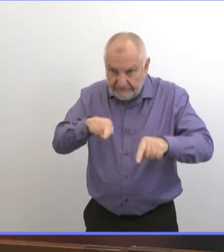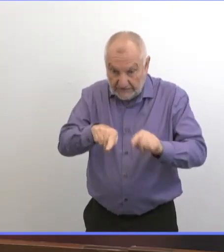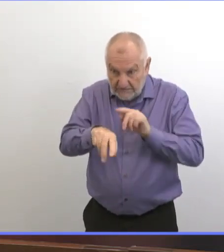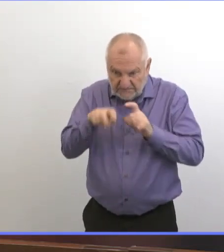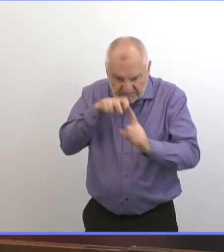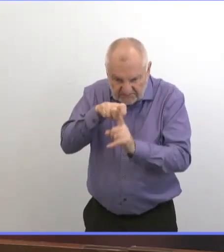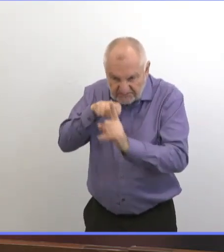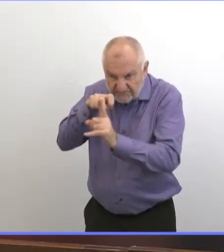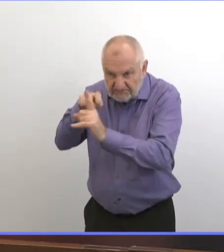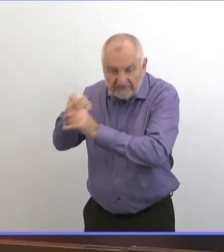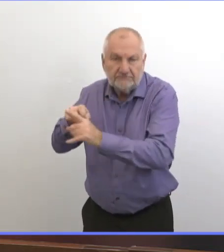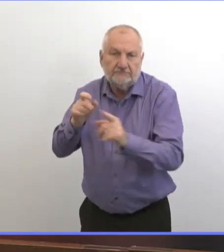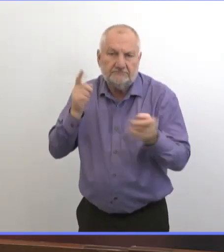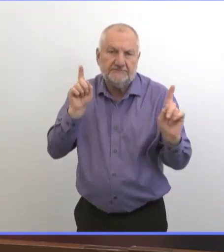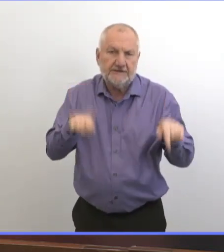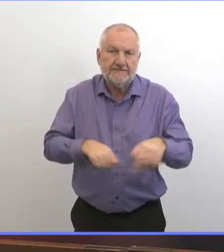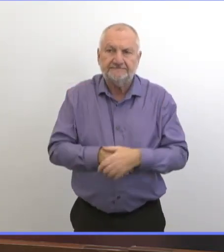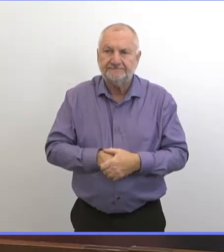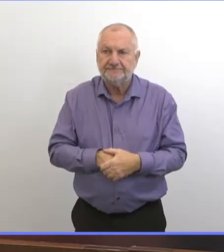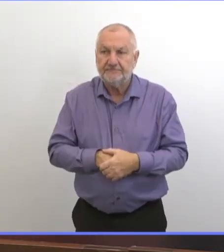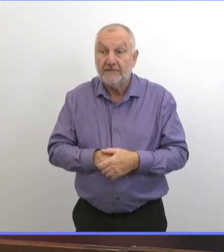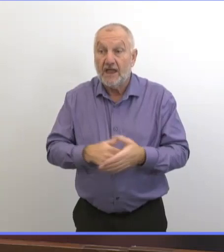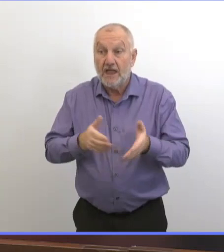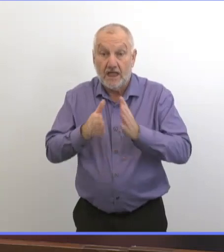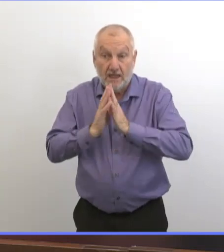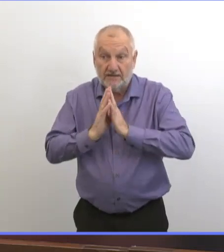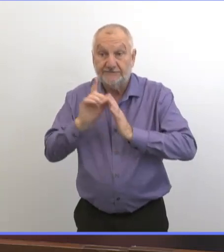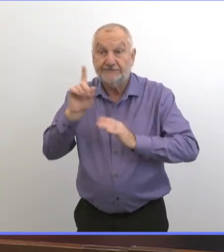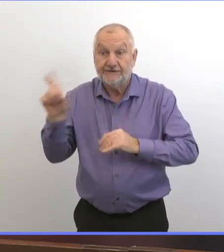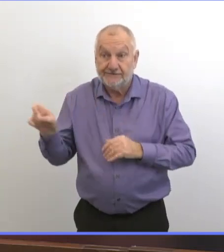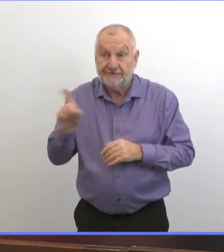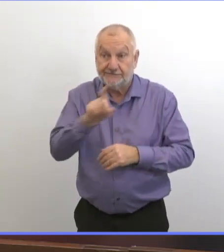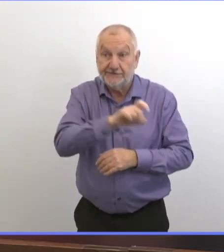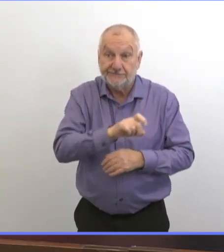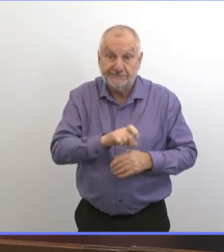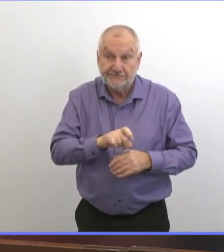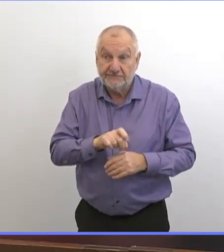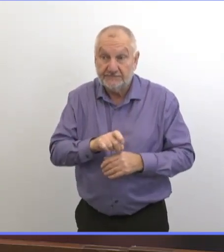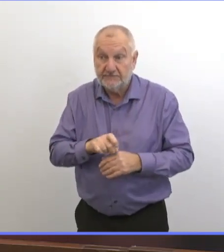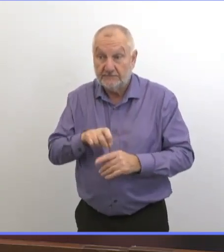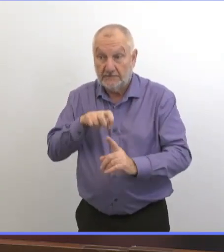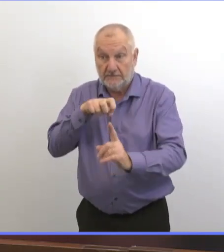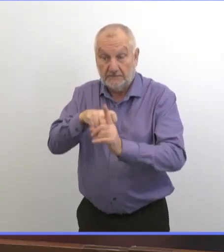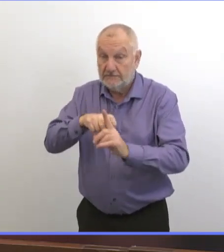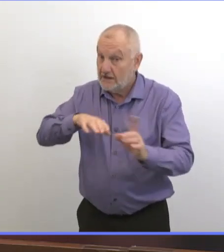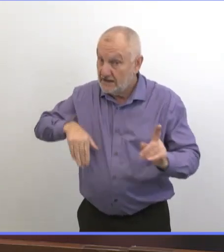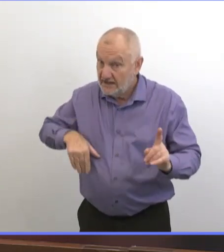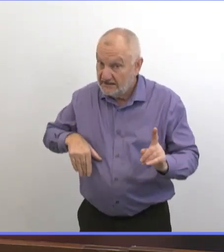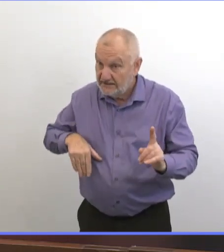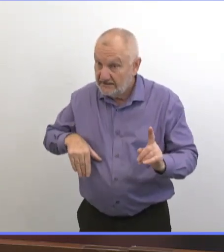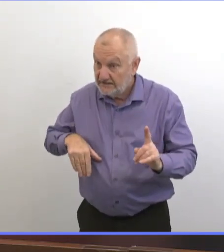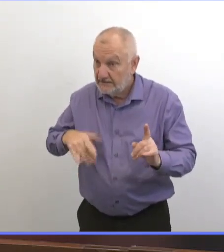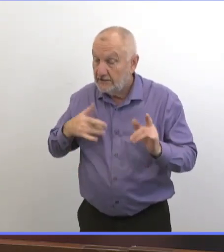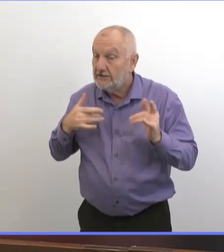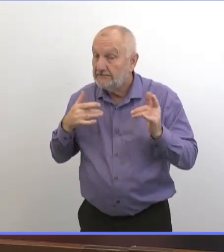Et c'est doublé, doublé, doublé jusqu'à ce que c'est détecté. Et plus il faut doubler, moins vous en avez dans le corps.